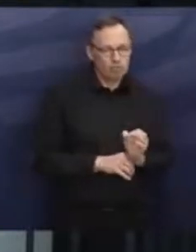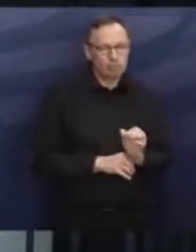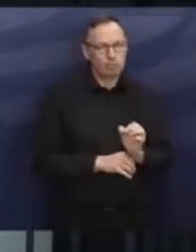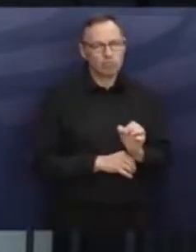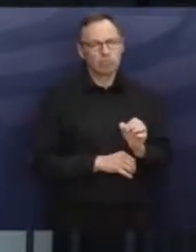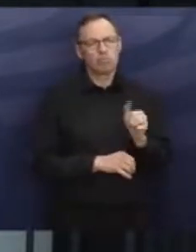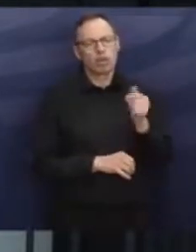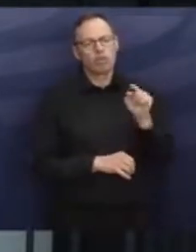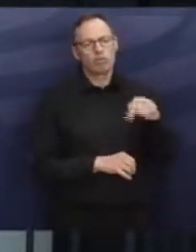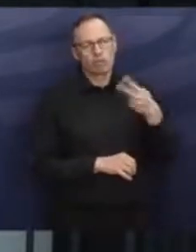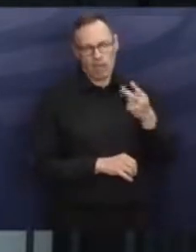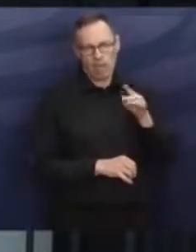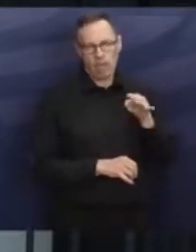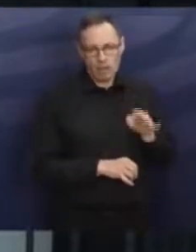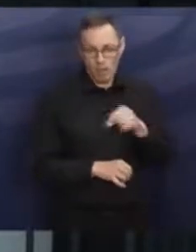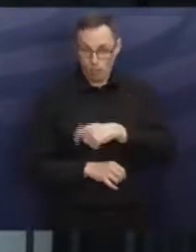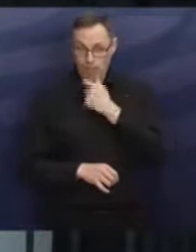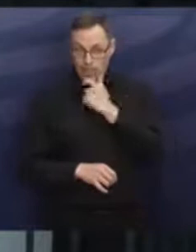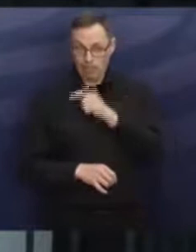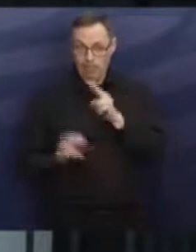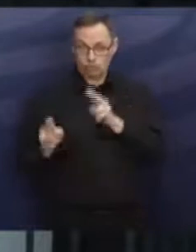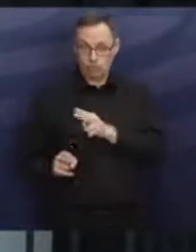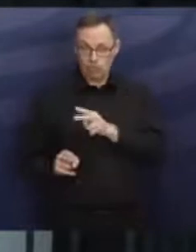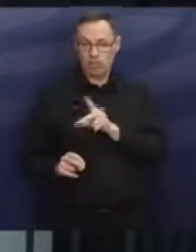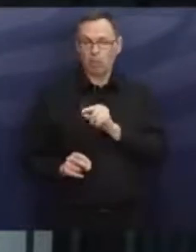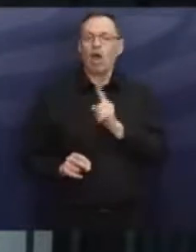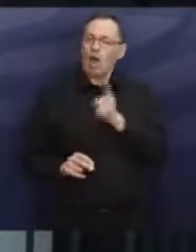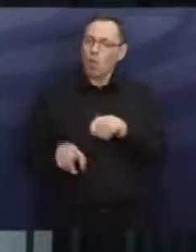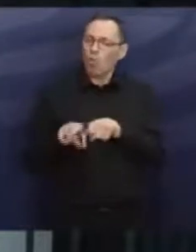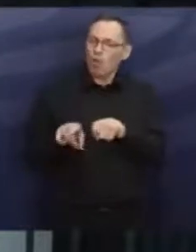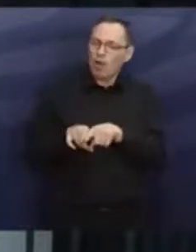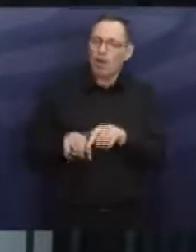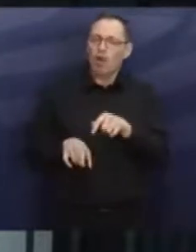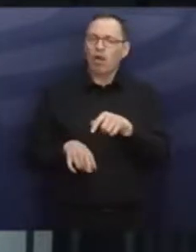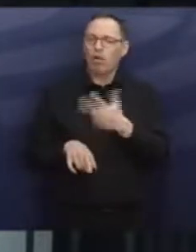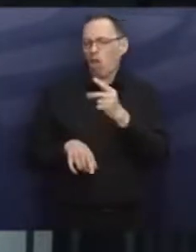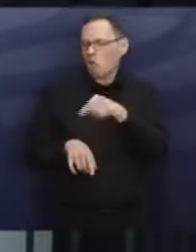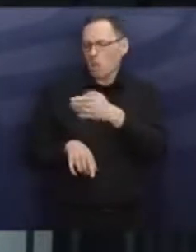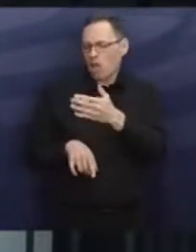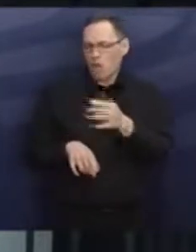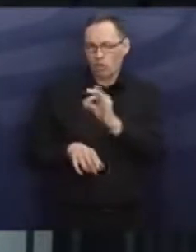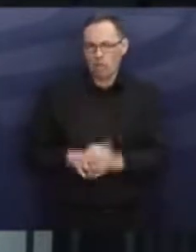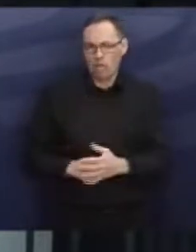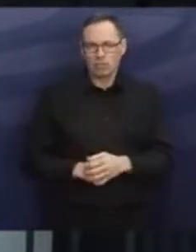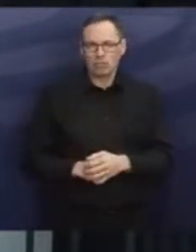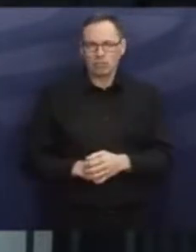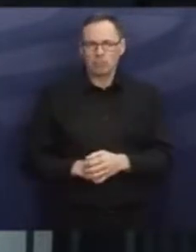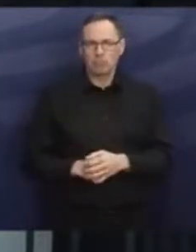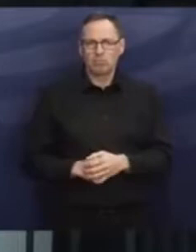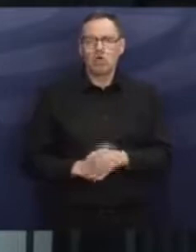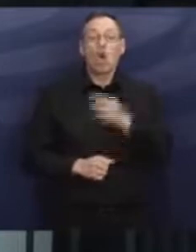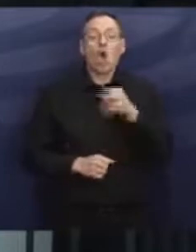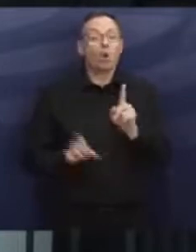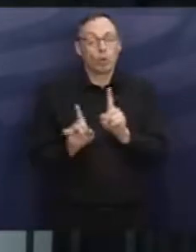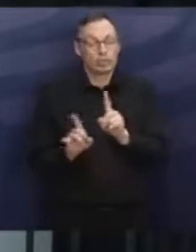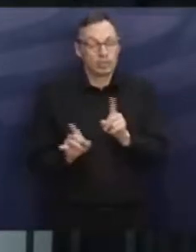,2 Milliarden auf Bremen reduziert sind auch ungefähr 3, irgendwas Prozent. Das geht jetzt ja nicht um den Euro.